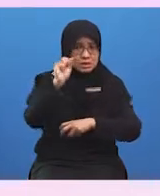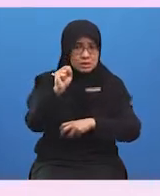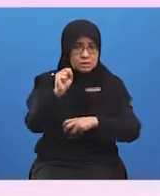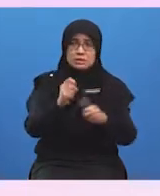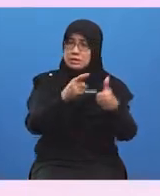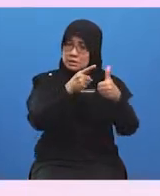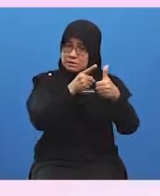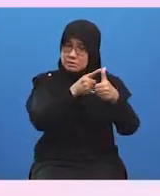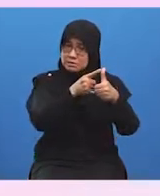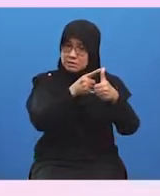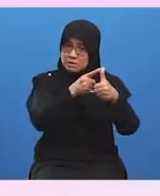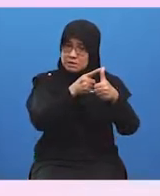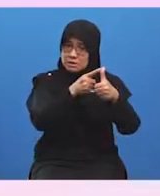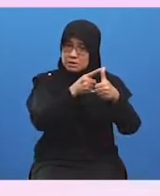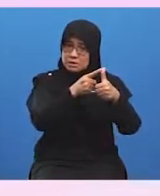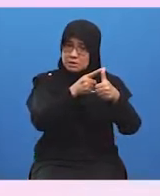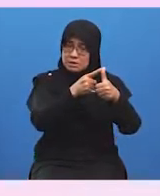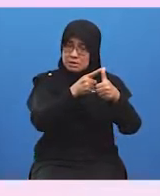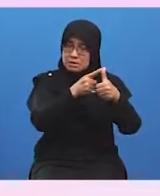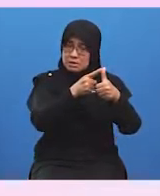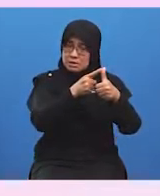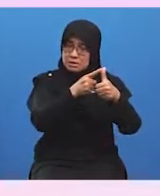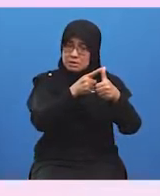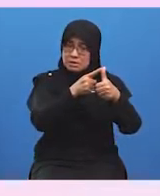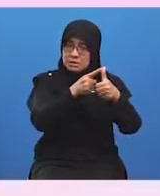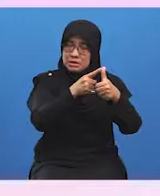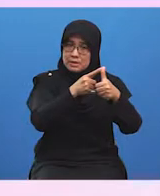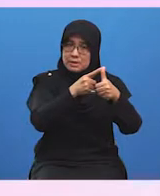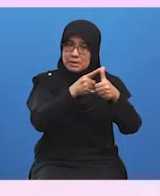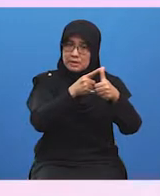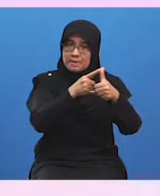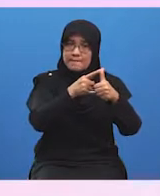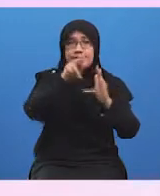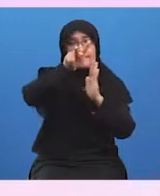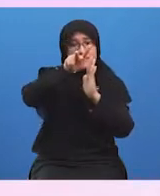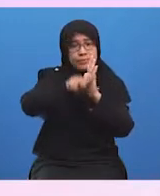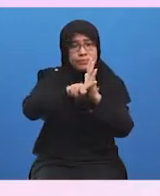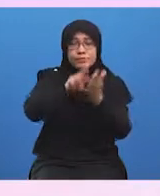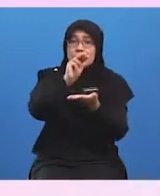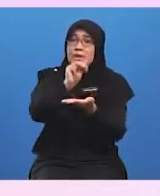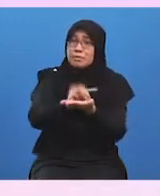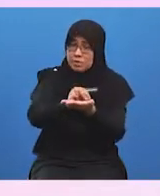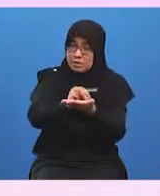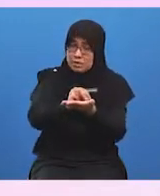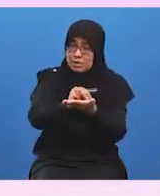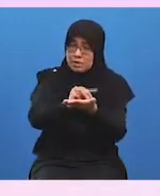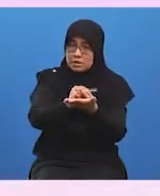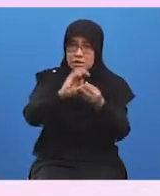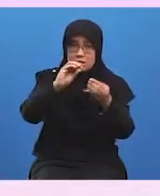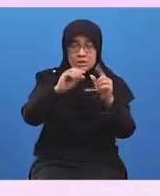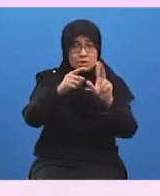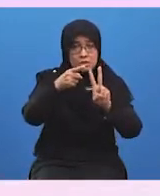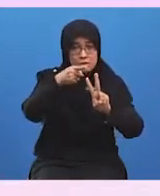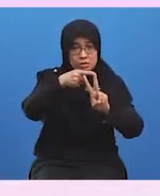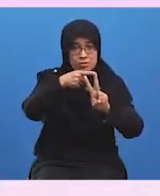tersebut adalah seperti berikut. Yang pertama ialah kurang modal. yang kedua ialah